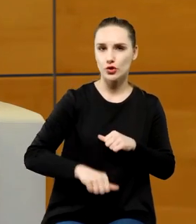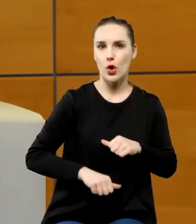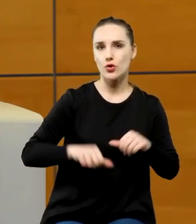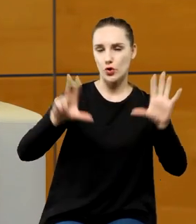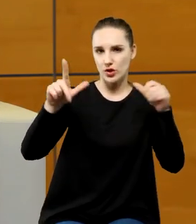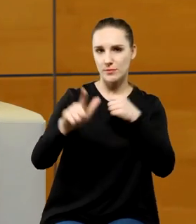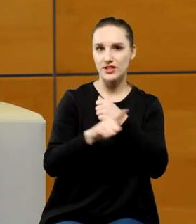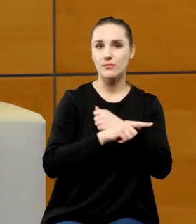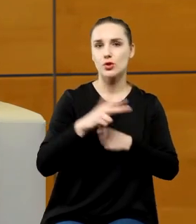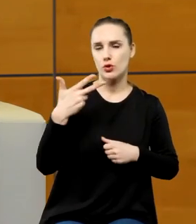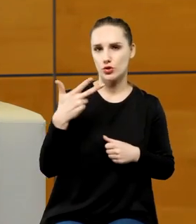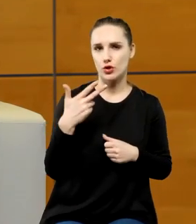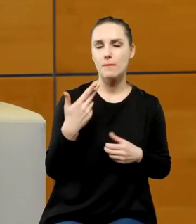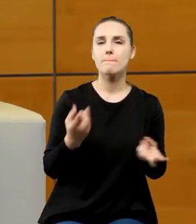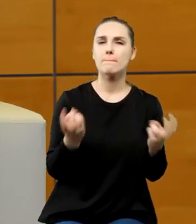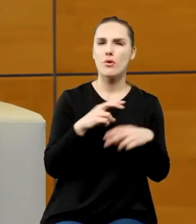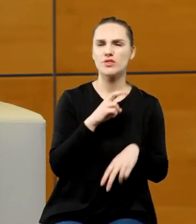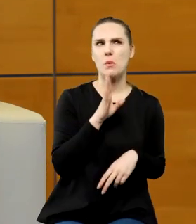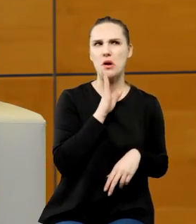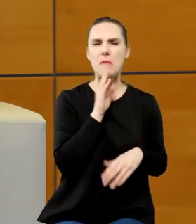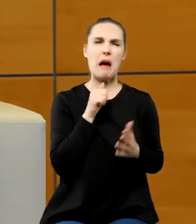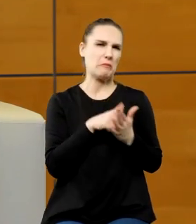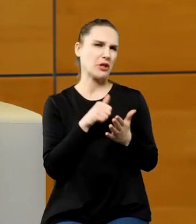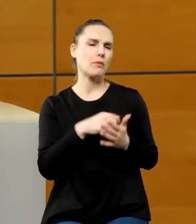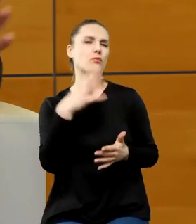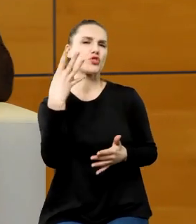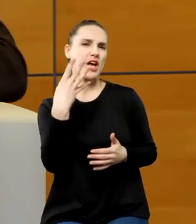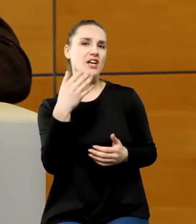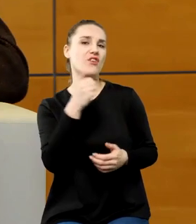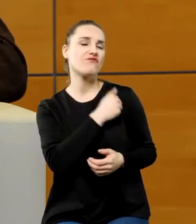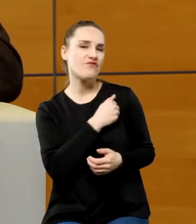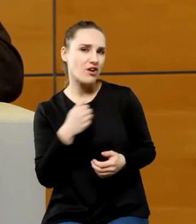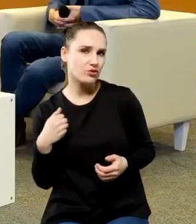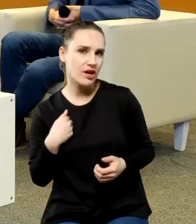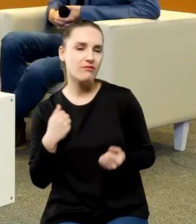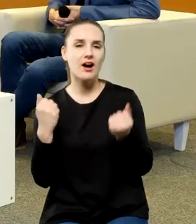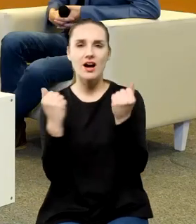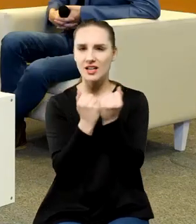powstaje co najmniej cztery, chyba o ile dobrze pamiętam, w Warszawie, w Krakowie